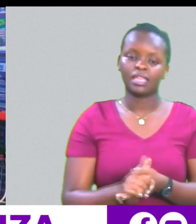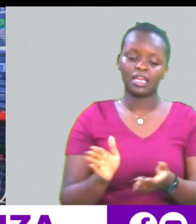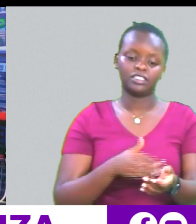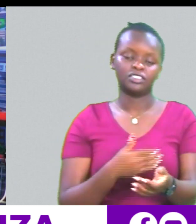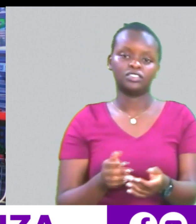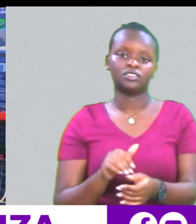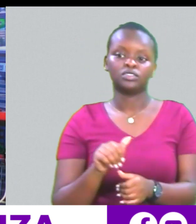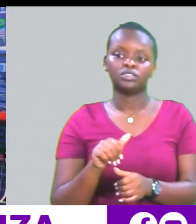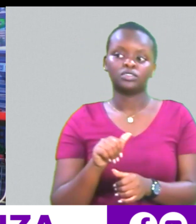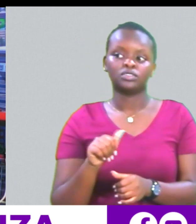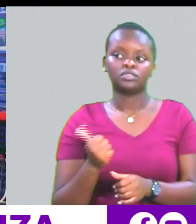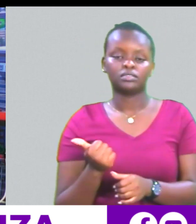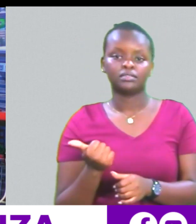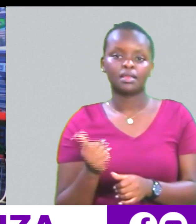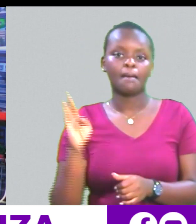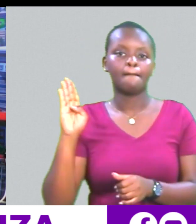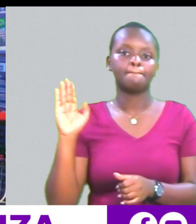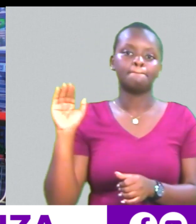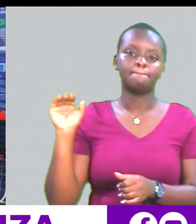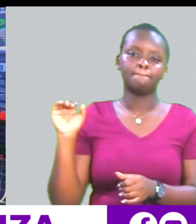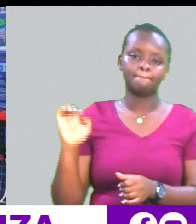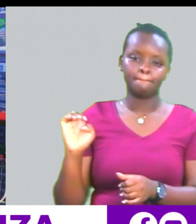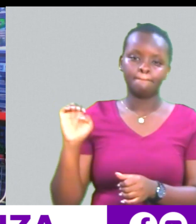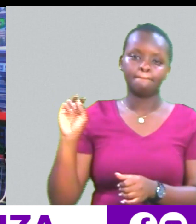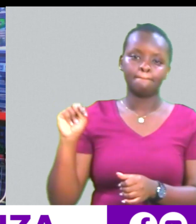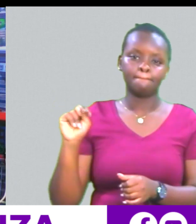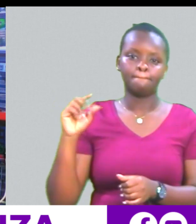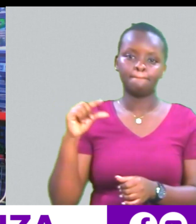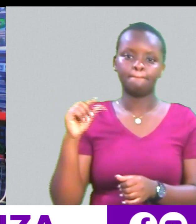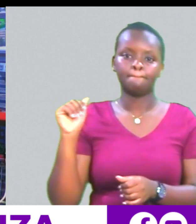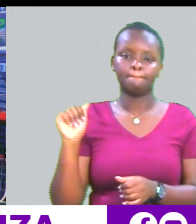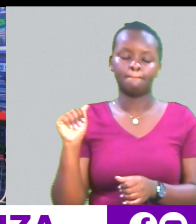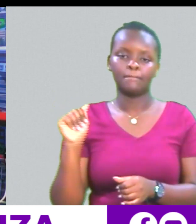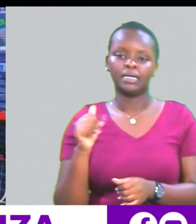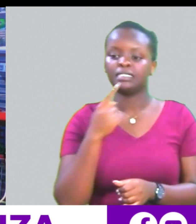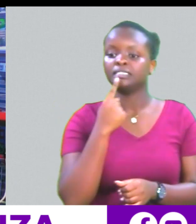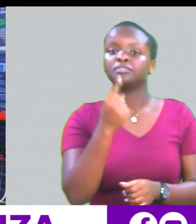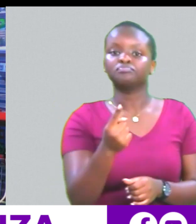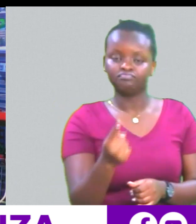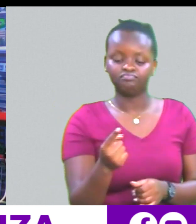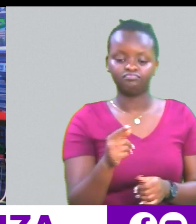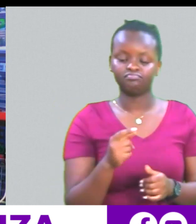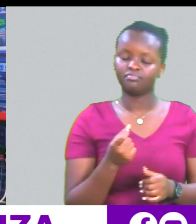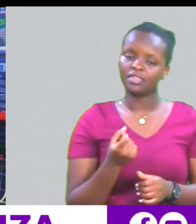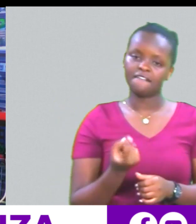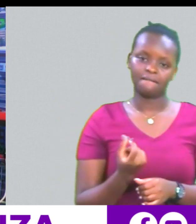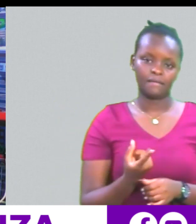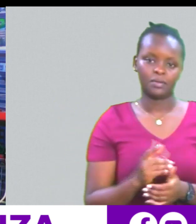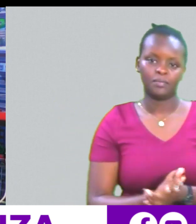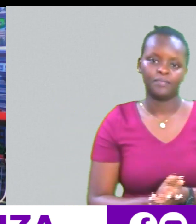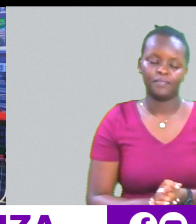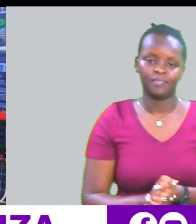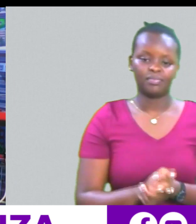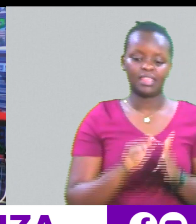benga Sindho? Kuna mtu nyumbani ya jui benga Kuna mtu ajui maane Tuna kuchanua in a few Tuna kuchanua mtazawaji Awa DJ?